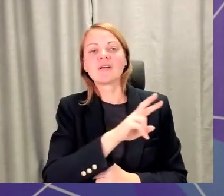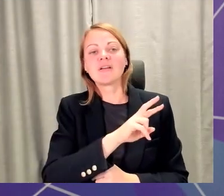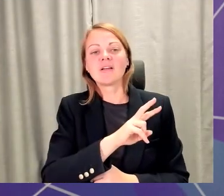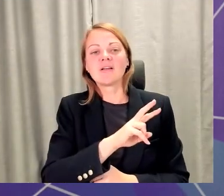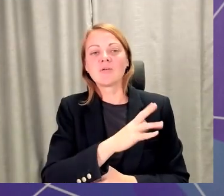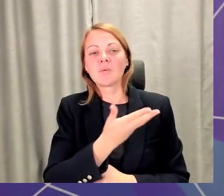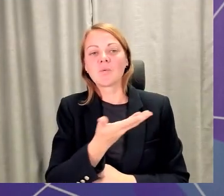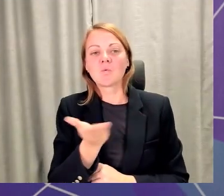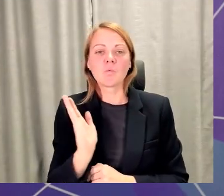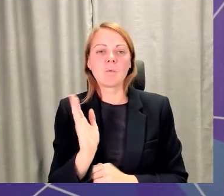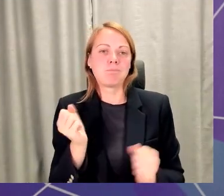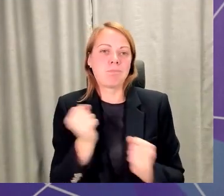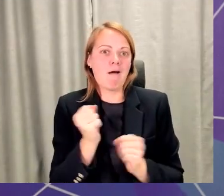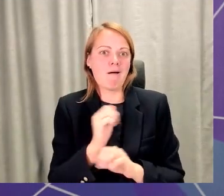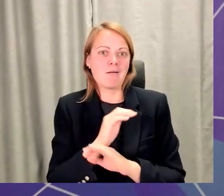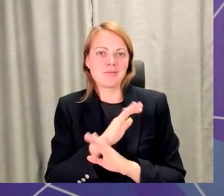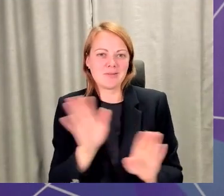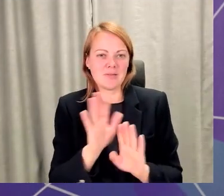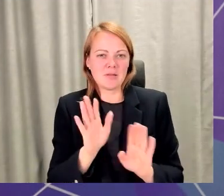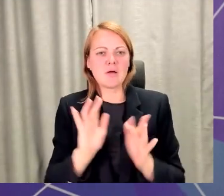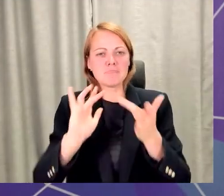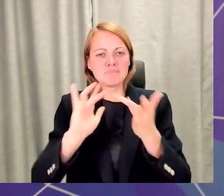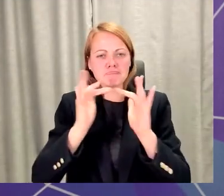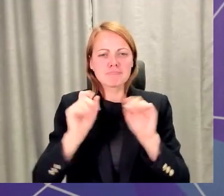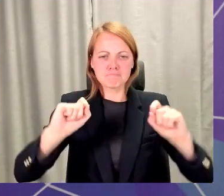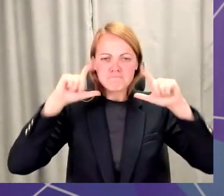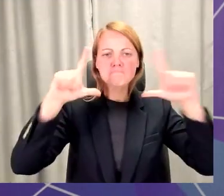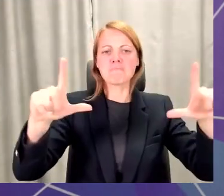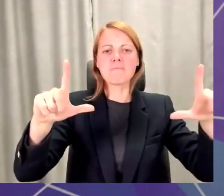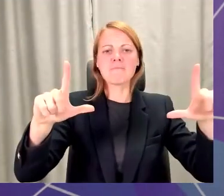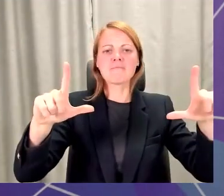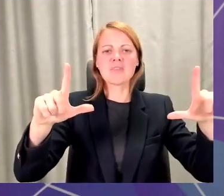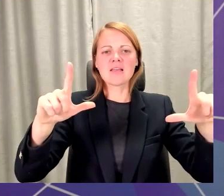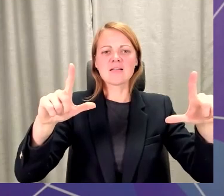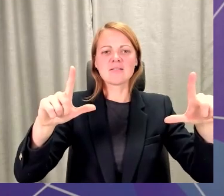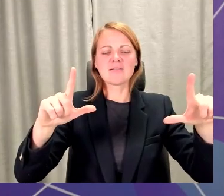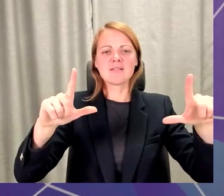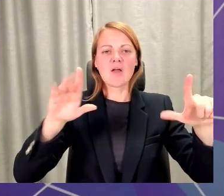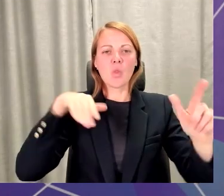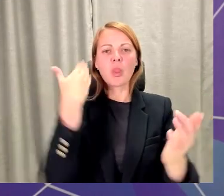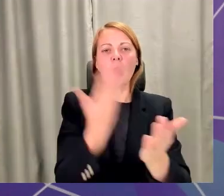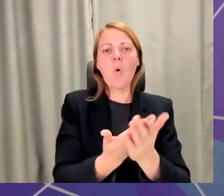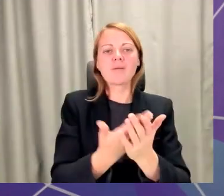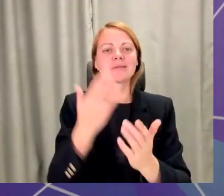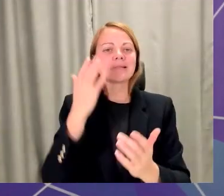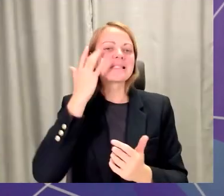nebaidīsies ienākt šajā jaunajā platformā, kurai ir dods arī tāds ļoti cerīgs nosaukums